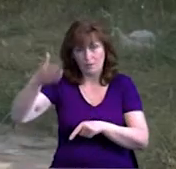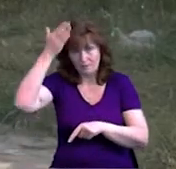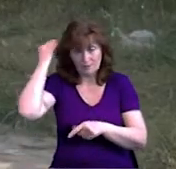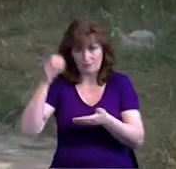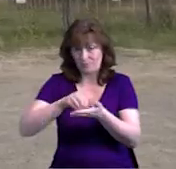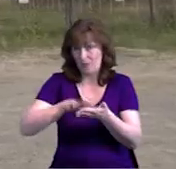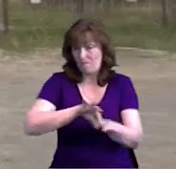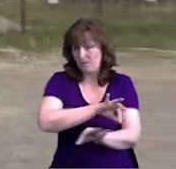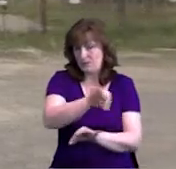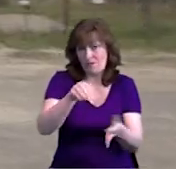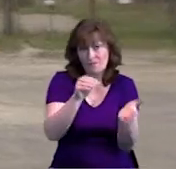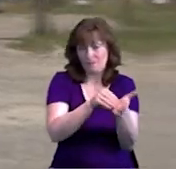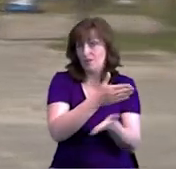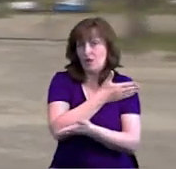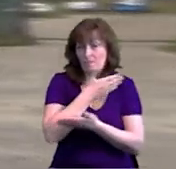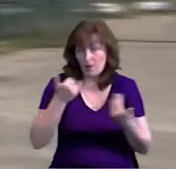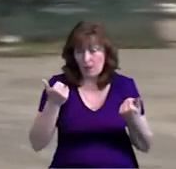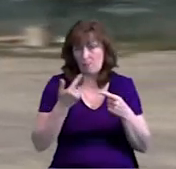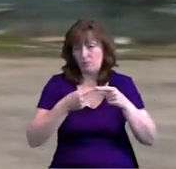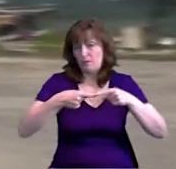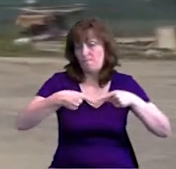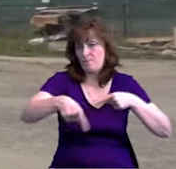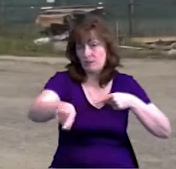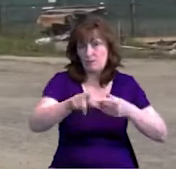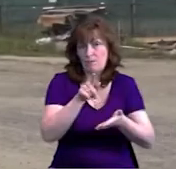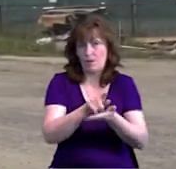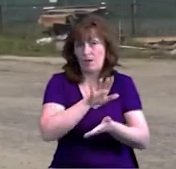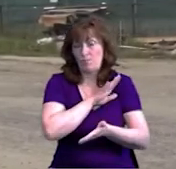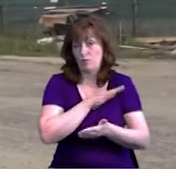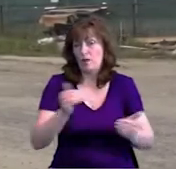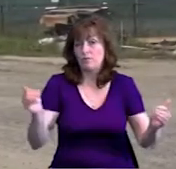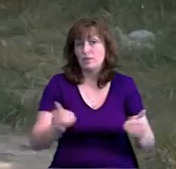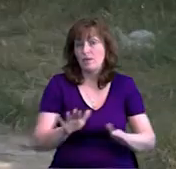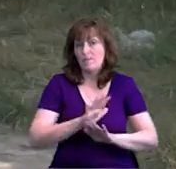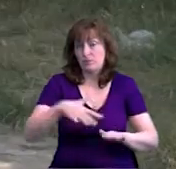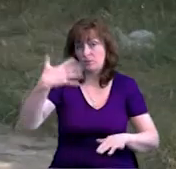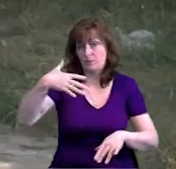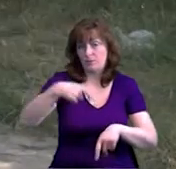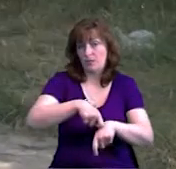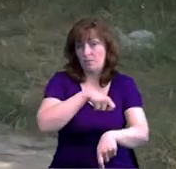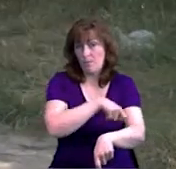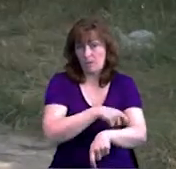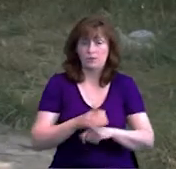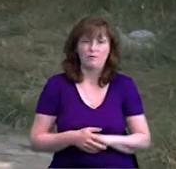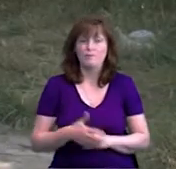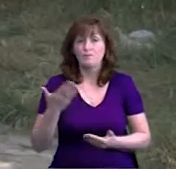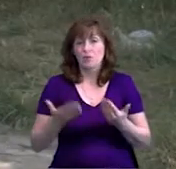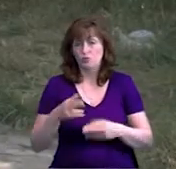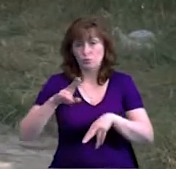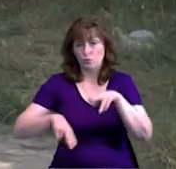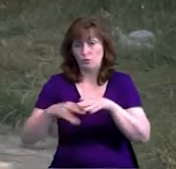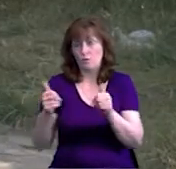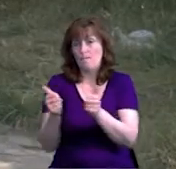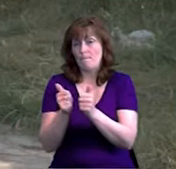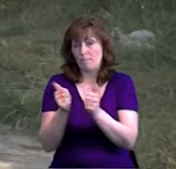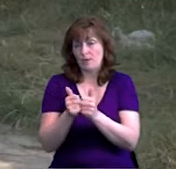санітарні норми стверджують, що відстань має бути не менше 50 метрів, якщо це відбудується біля